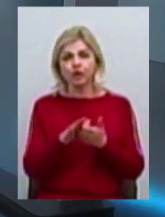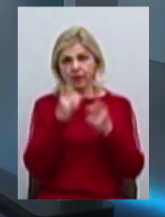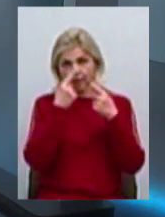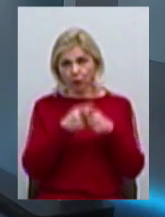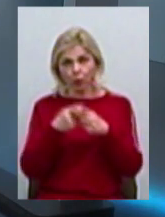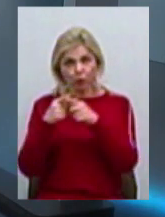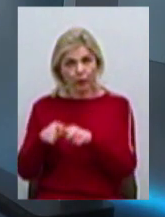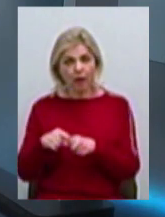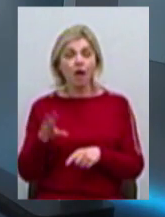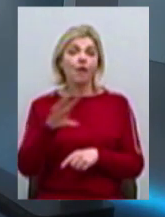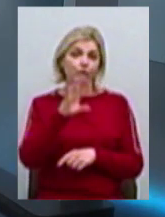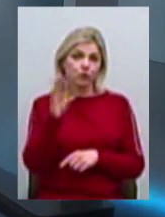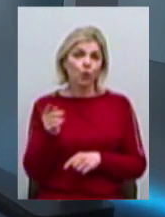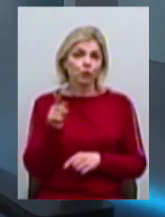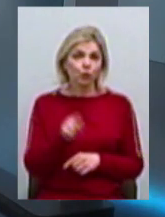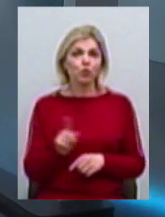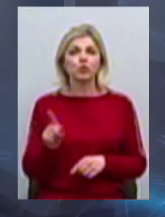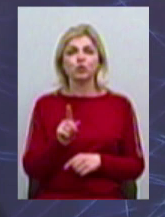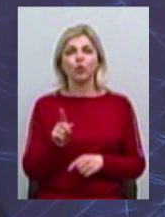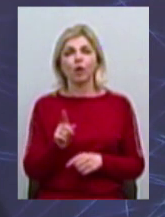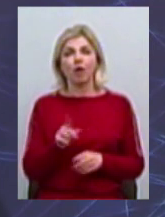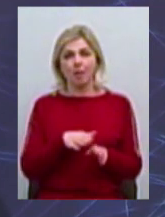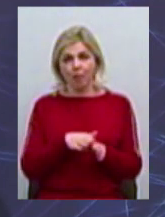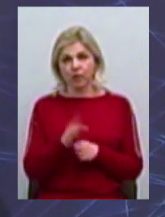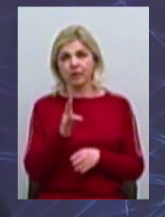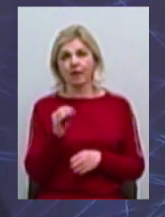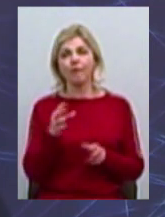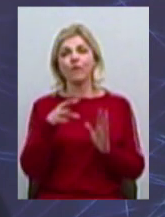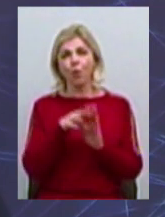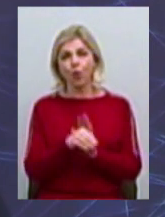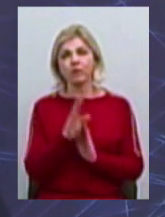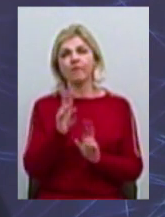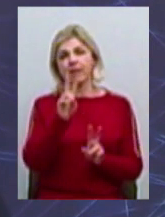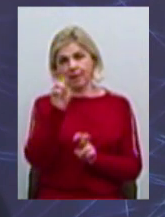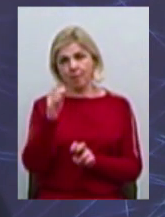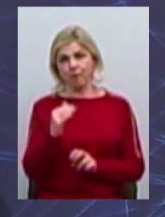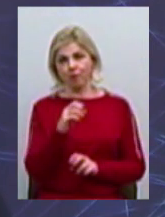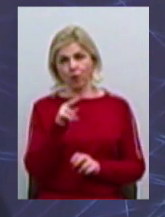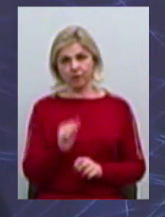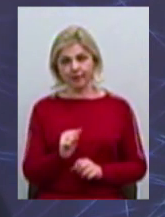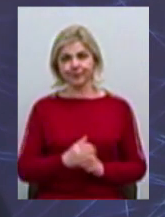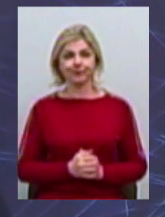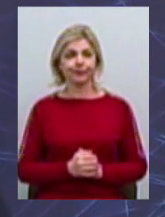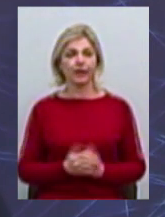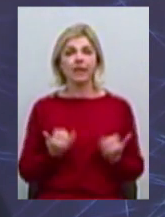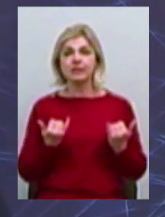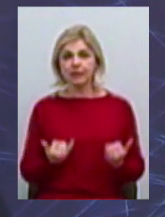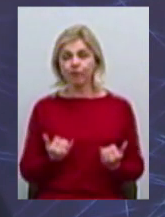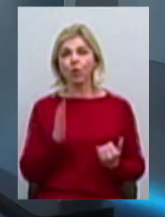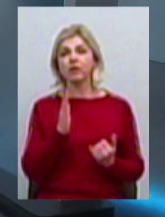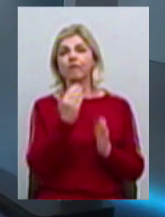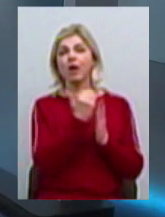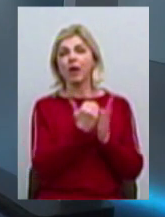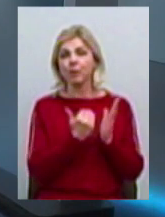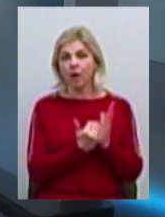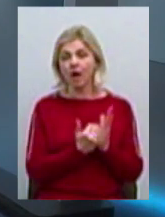принципі, те, що вполне входить в тему фонду. Сьогодні, так само, в рамках конференції,